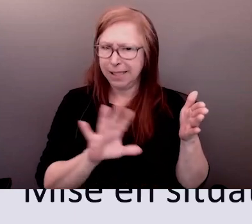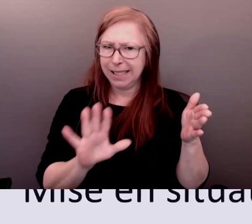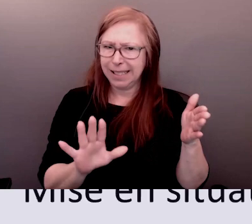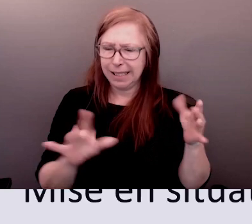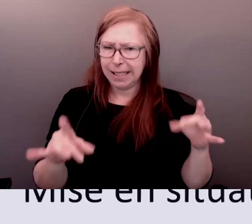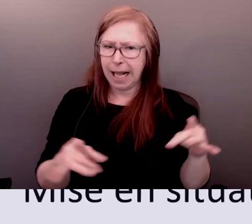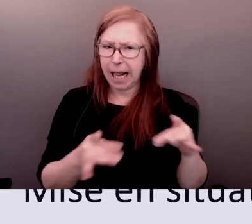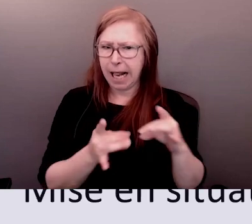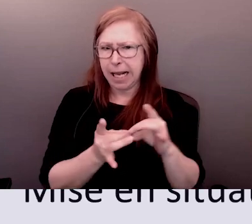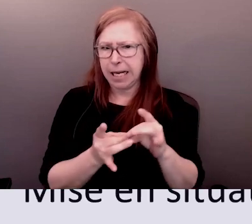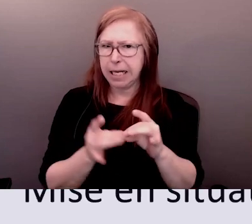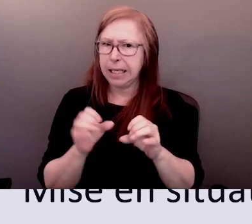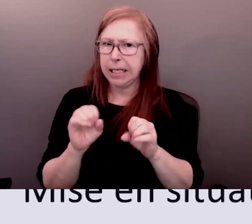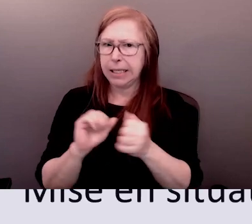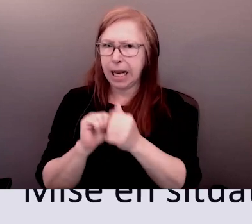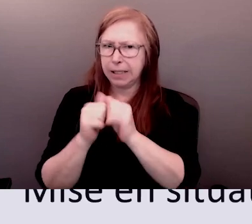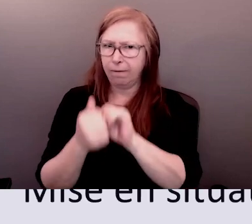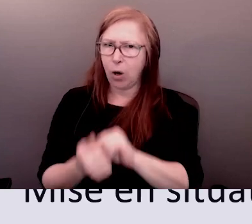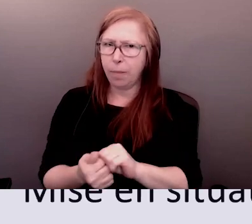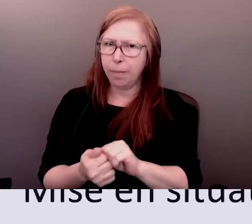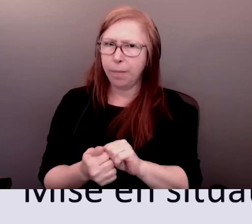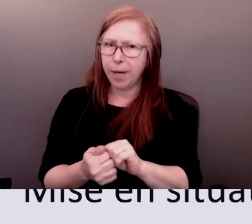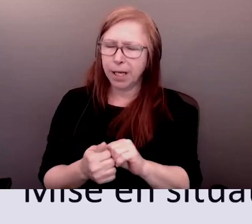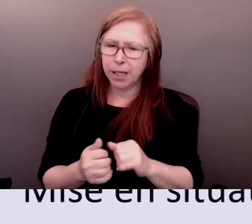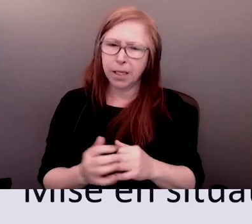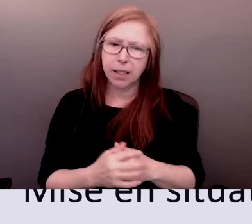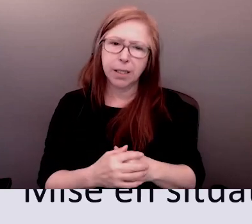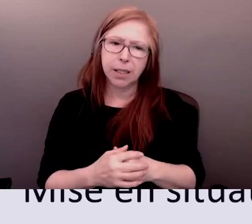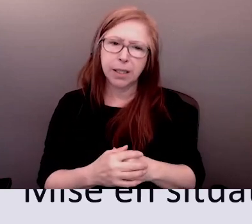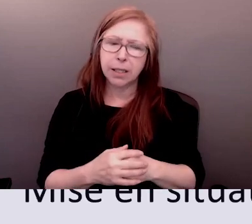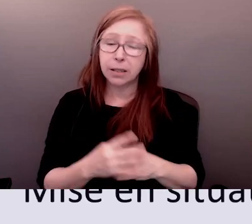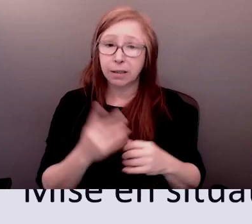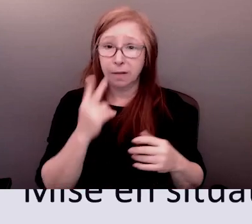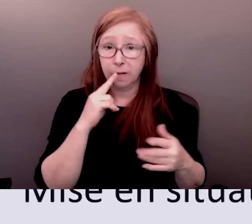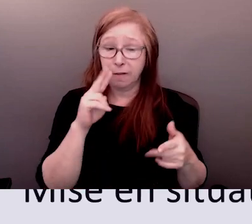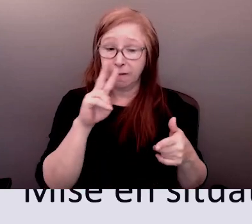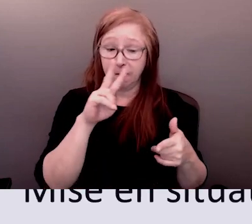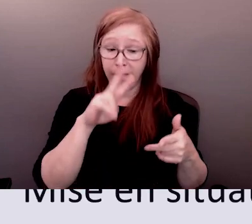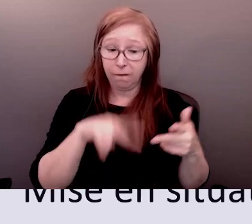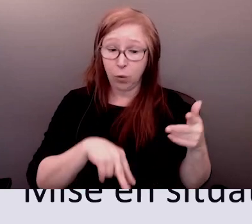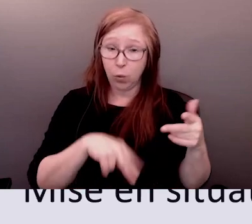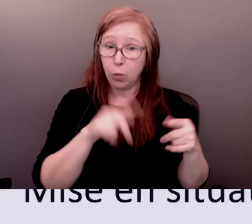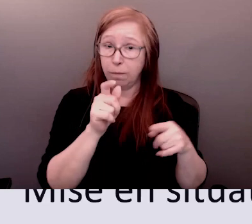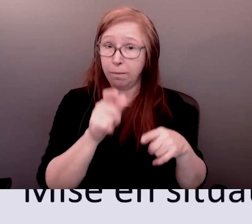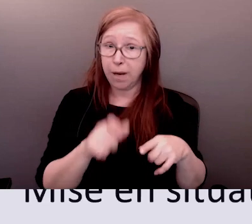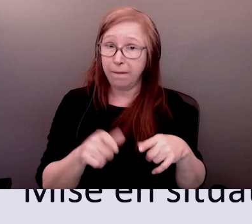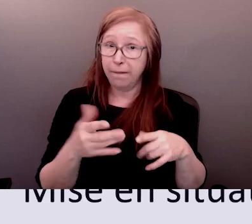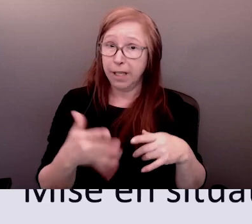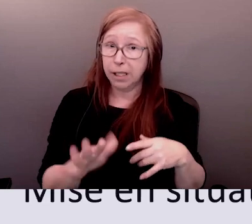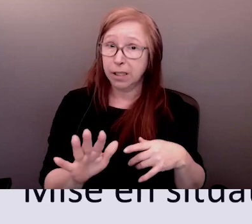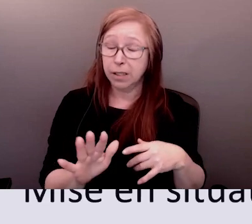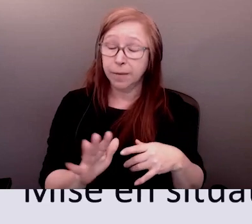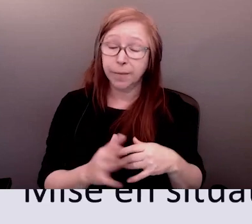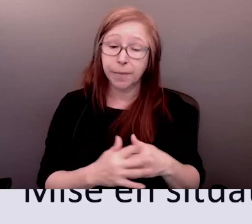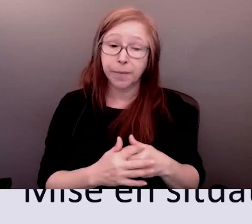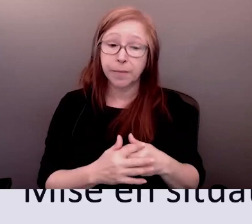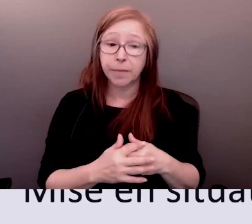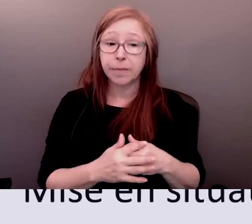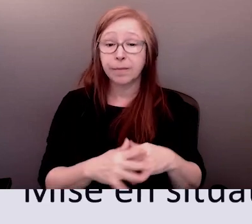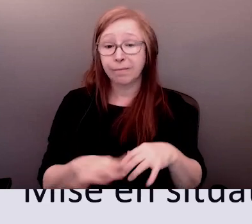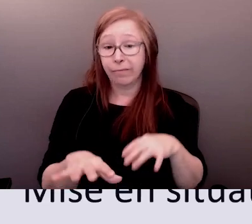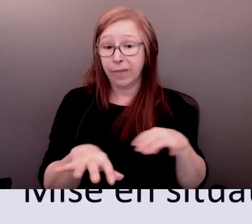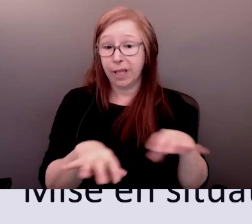sentiment d'appartenance tout en favorisant l'étiquité l'inclusion et l'antiracisme dans l'éducation la recherche et les soins